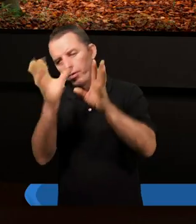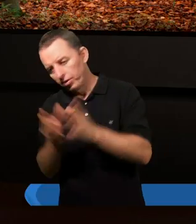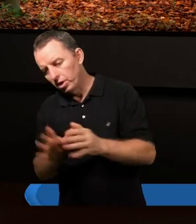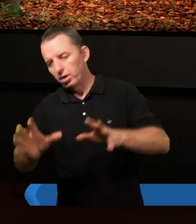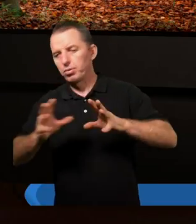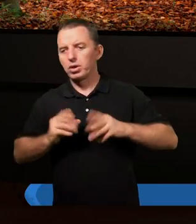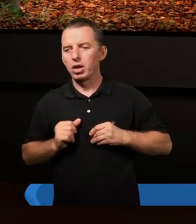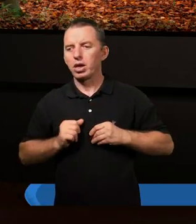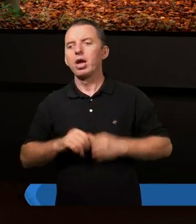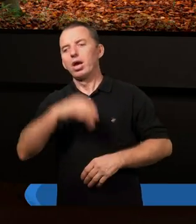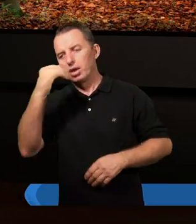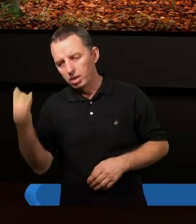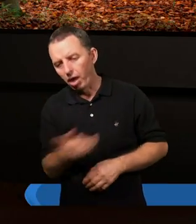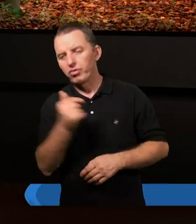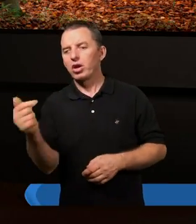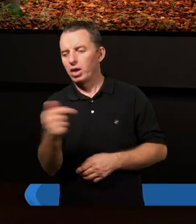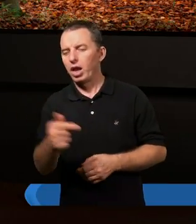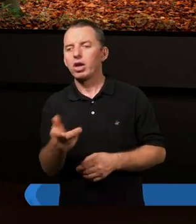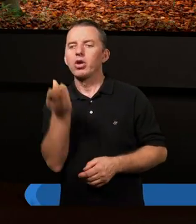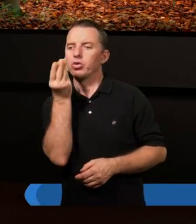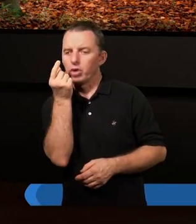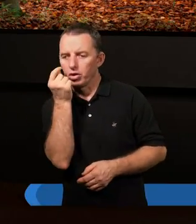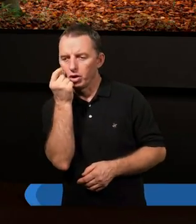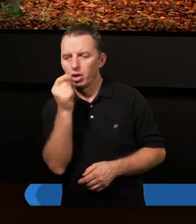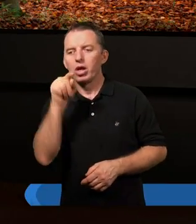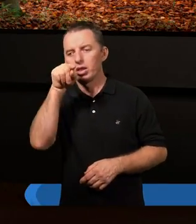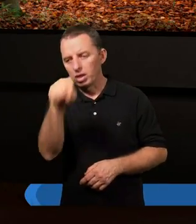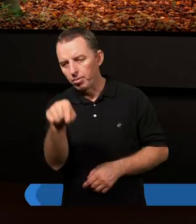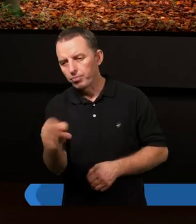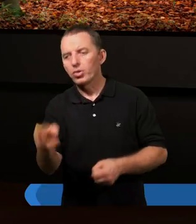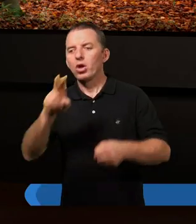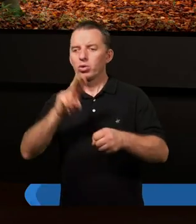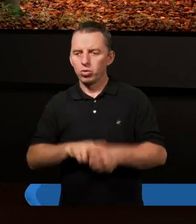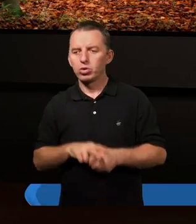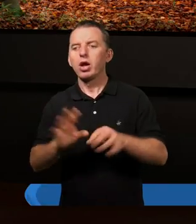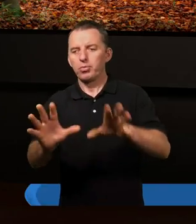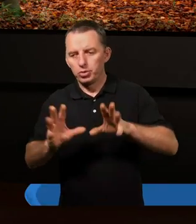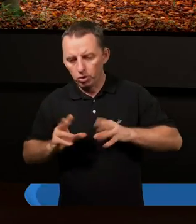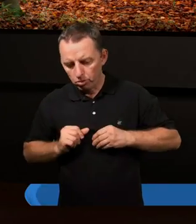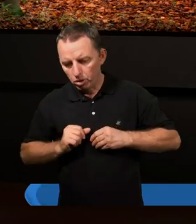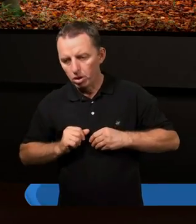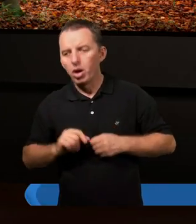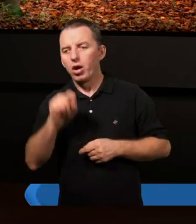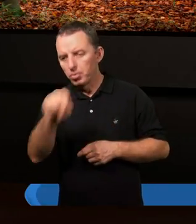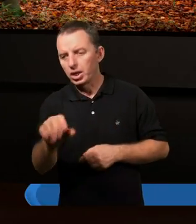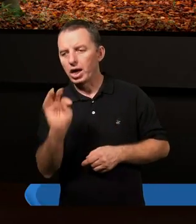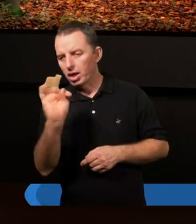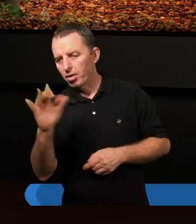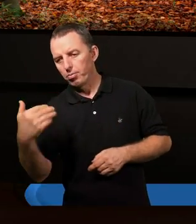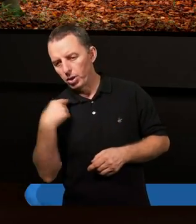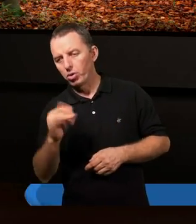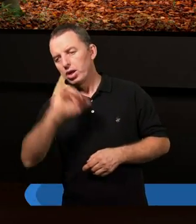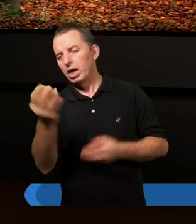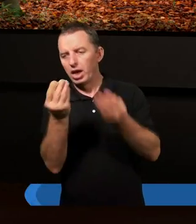przyjęli, ale zawsze należy się cieszyć z tych, którzy przyjmują. Oby takich było jak